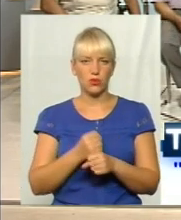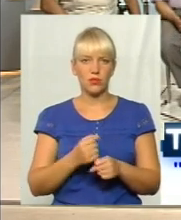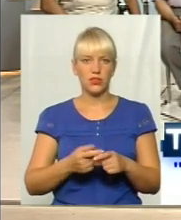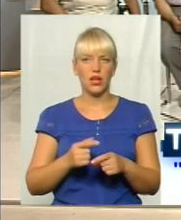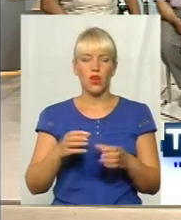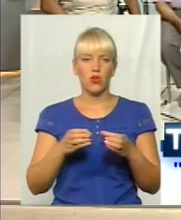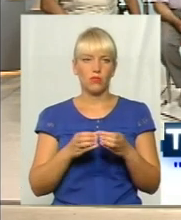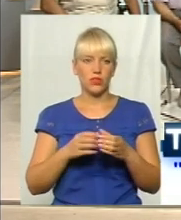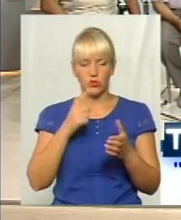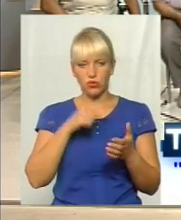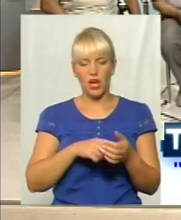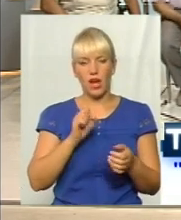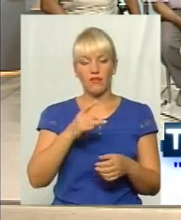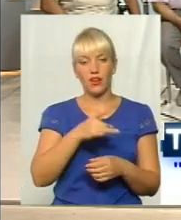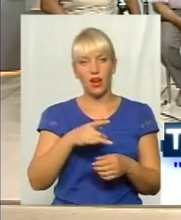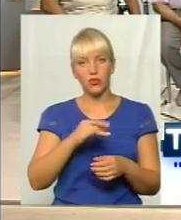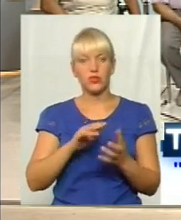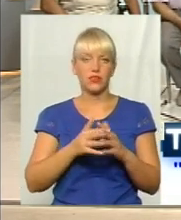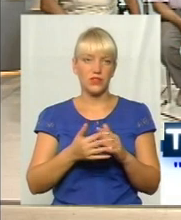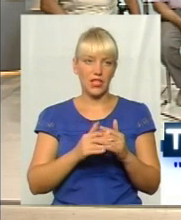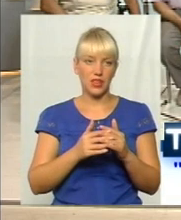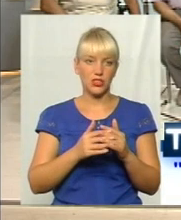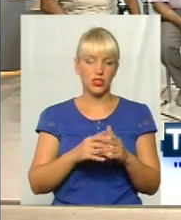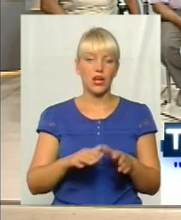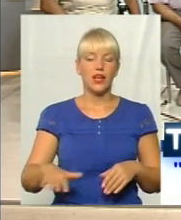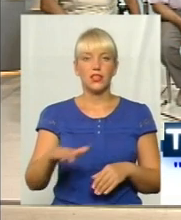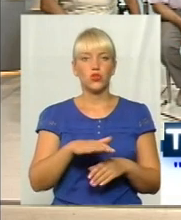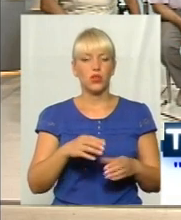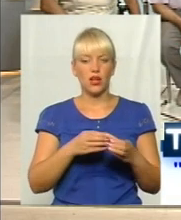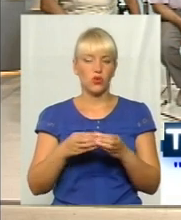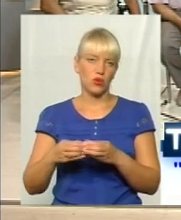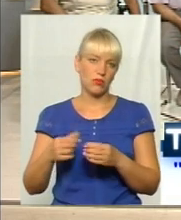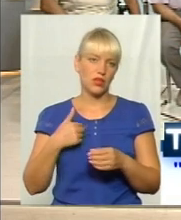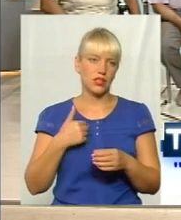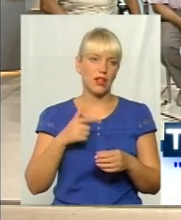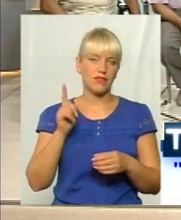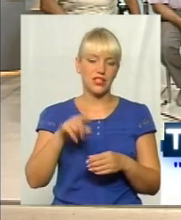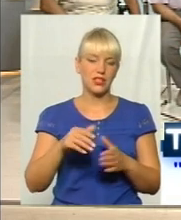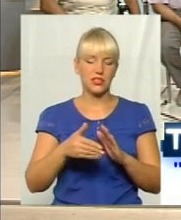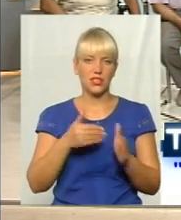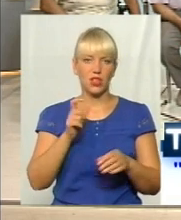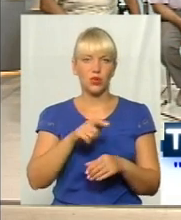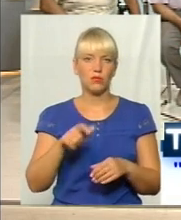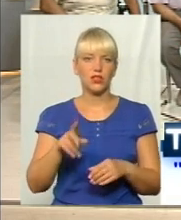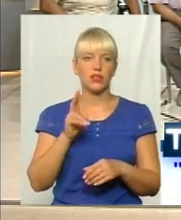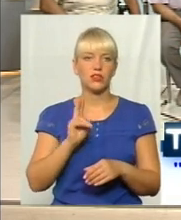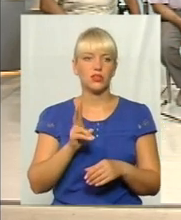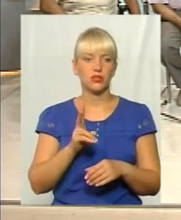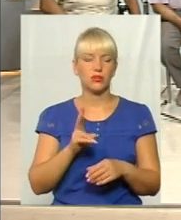доступності. А в районах і в селищах, в територіальних громадах я все-таки закликаю тих громадян, яким